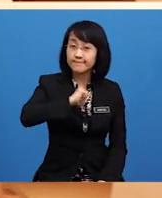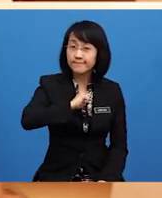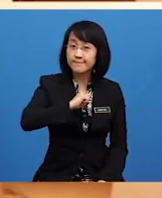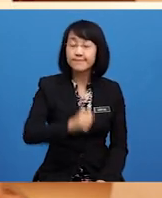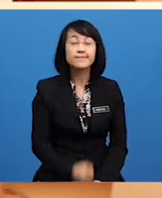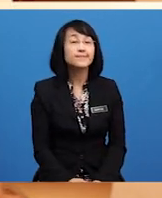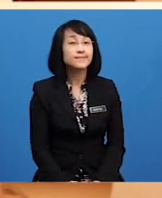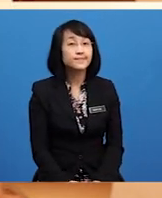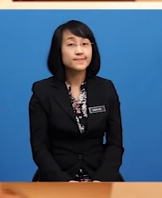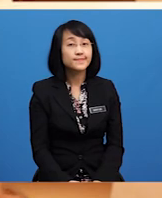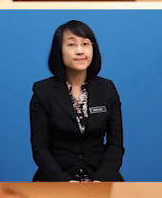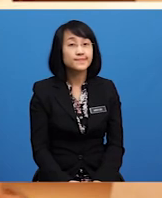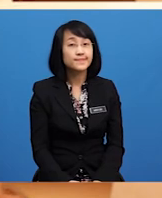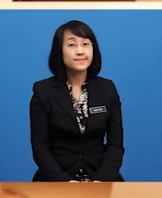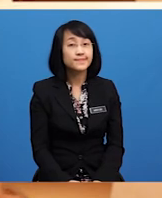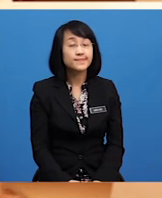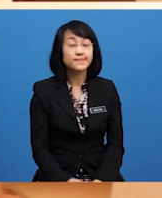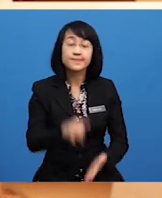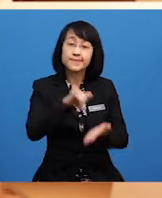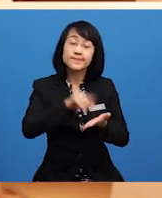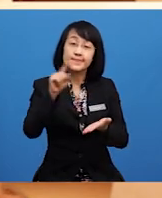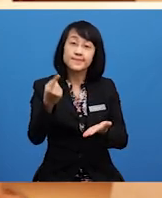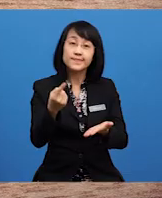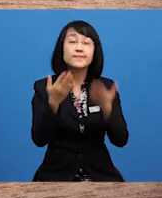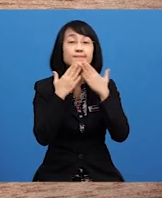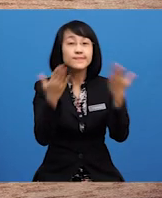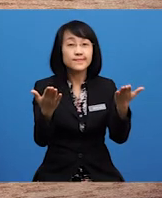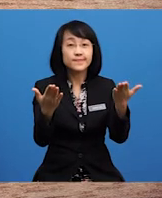Sekian Terima Kasih